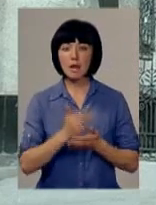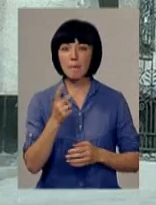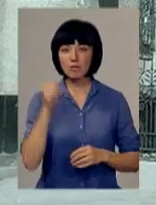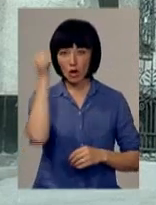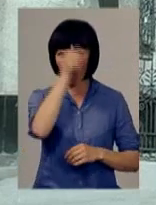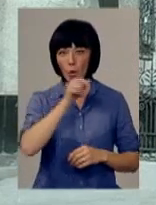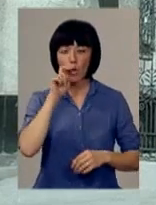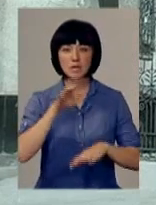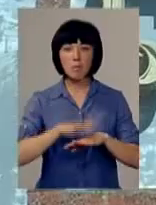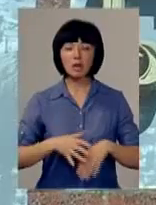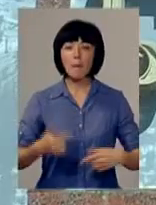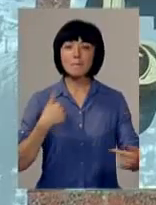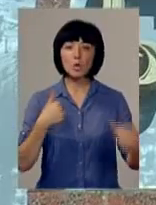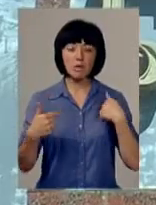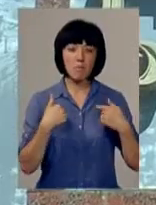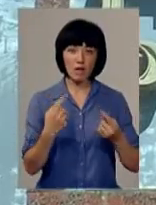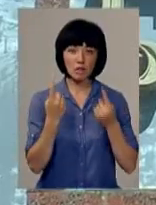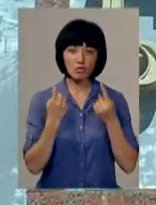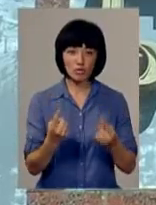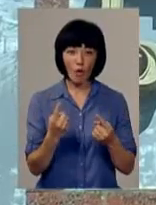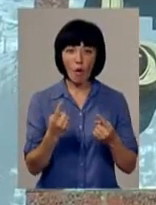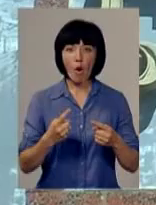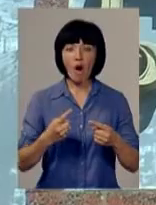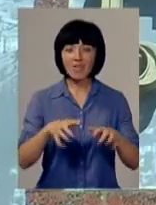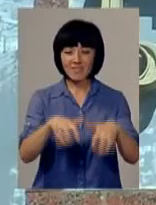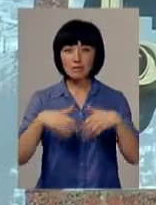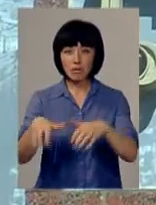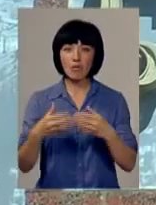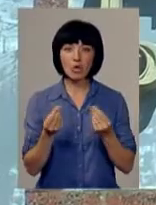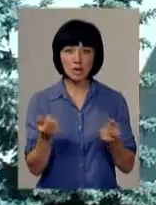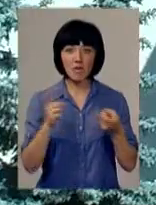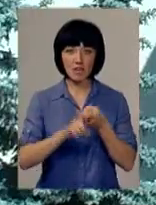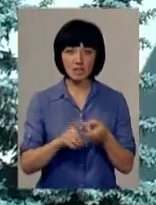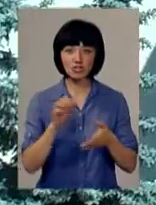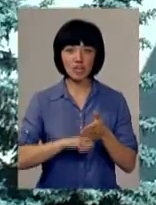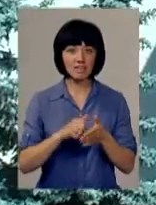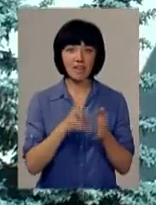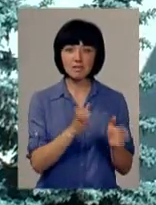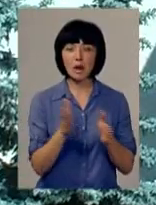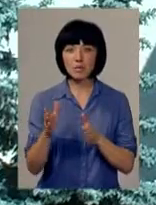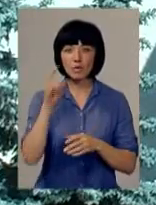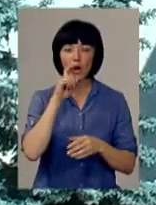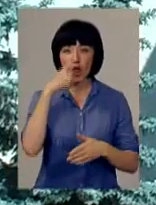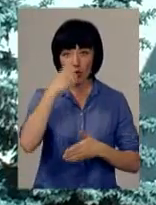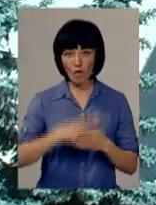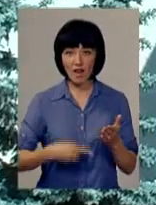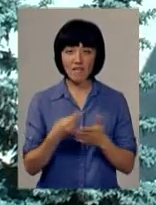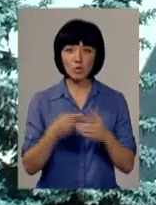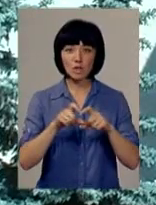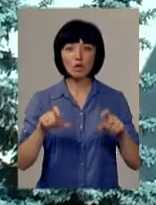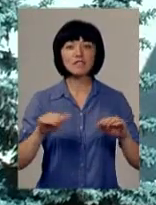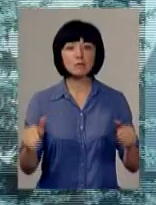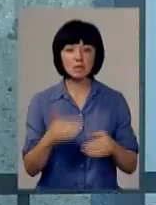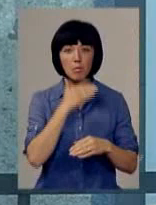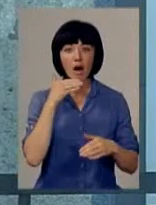роки українські банки потерпають від значного відпливу грошей. Пов'язано це з тим, що через нестабільність в Україні довіра до фінустанов зменшилась,